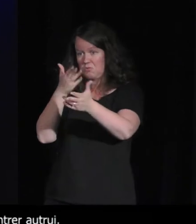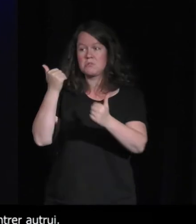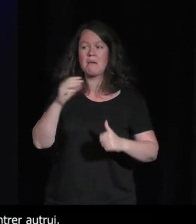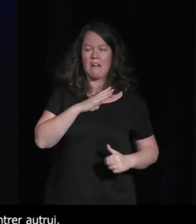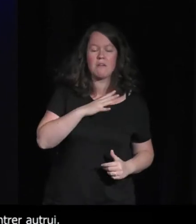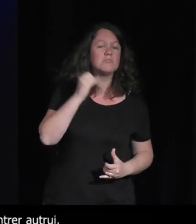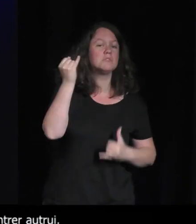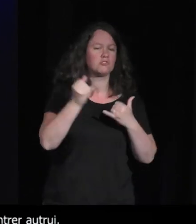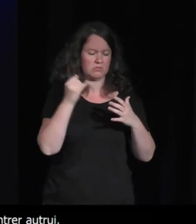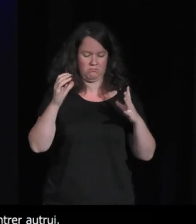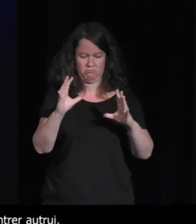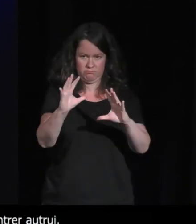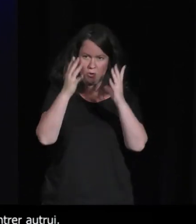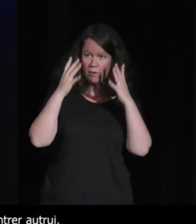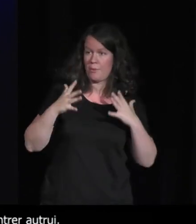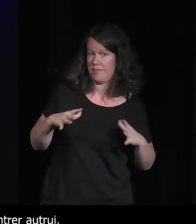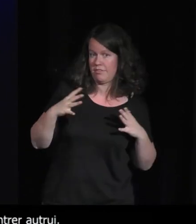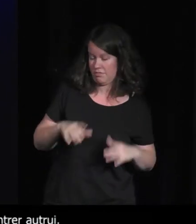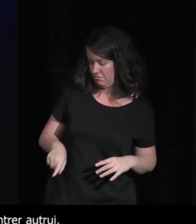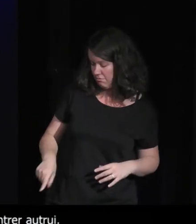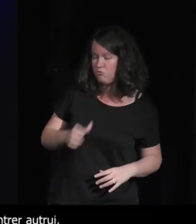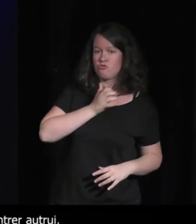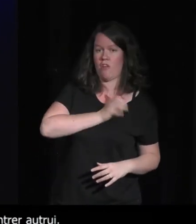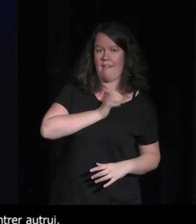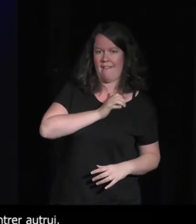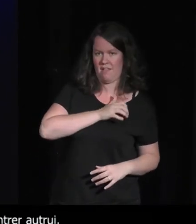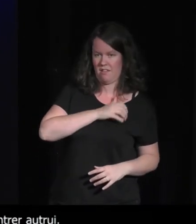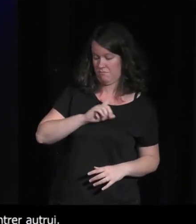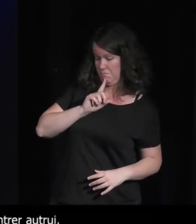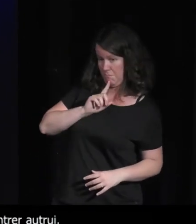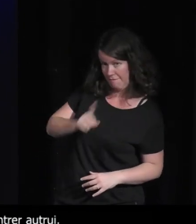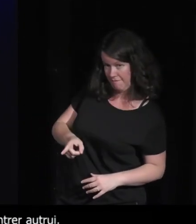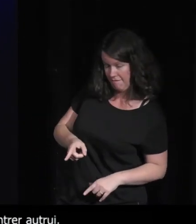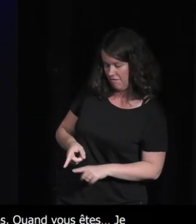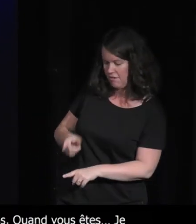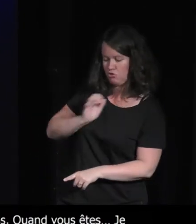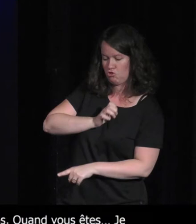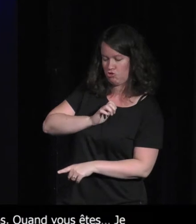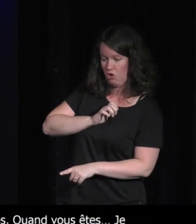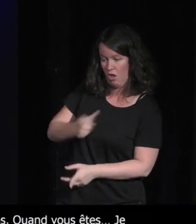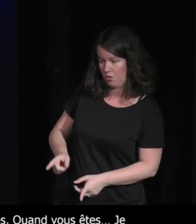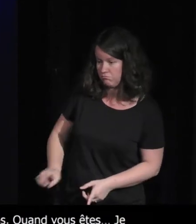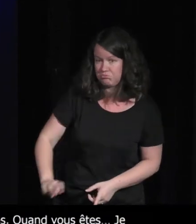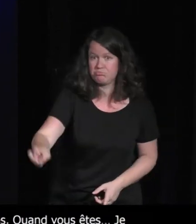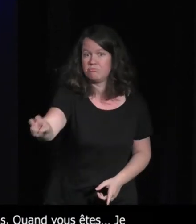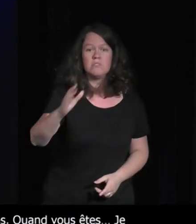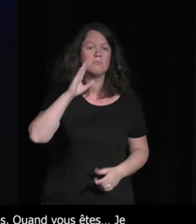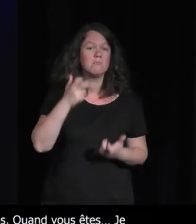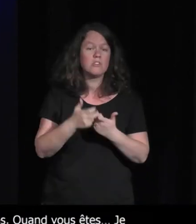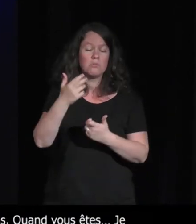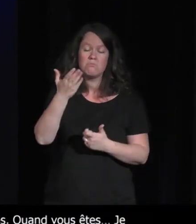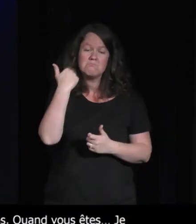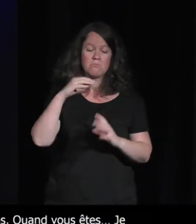avec son chien et qu'on lui lance on lui donne un ordre et qu'il obéit qui nous ramène une baballe ou